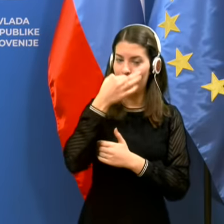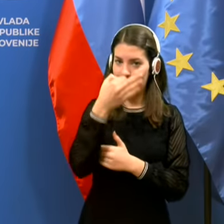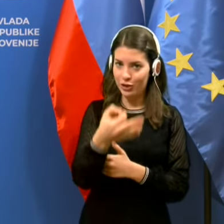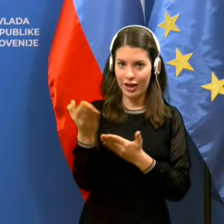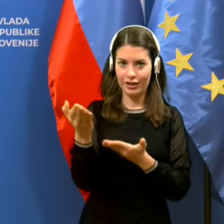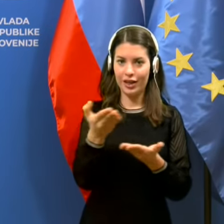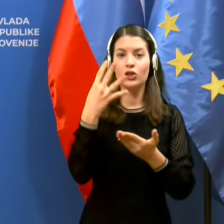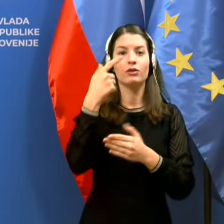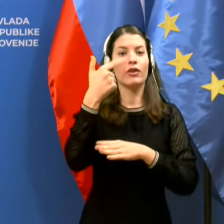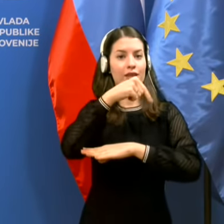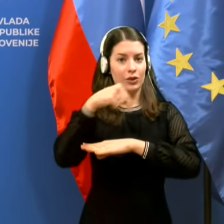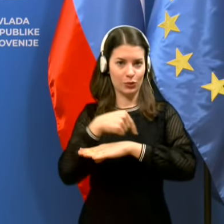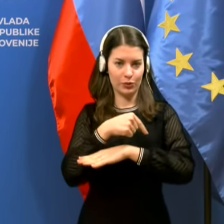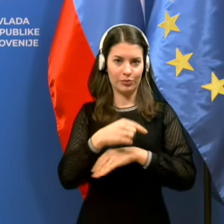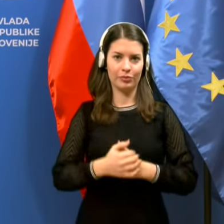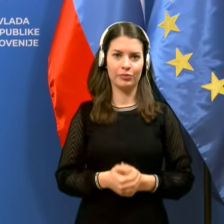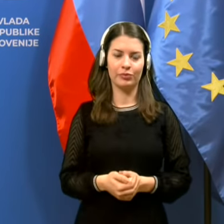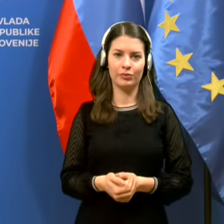24 tor. Izvoljte.